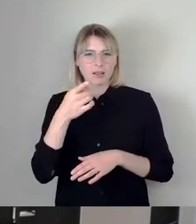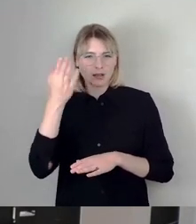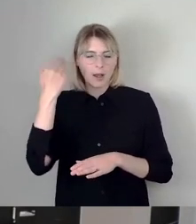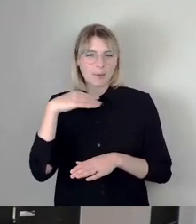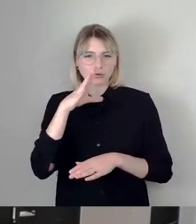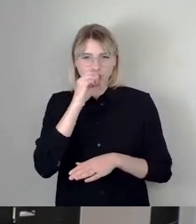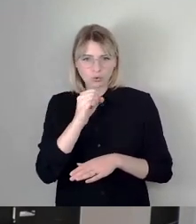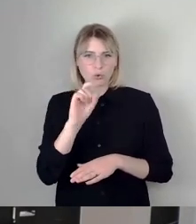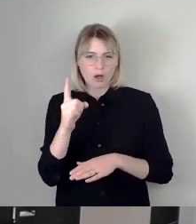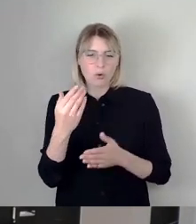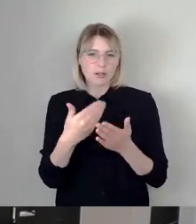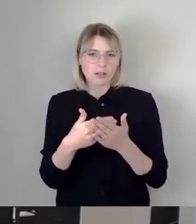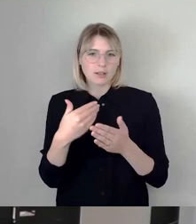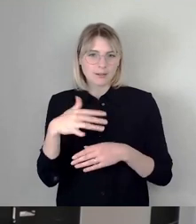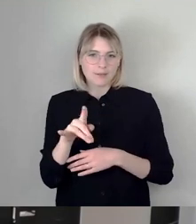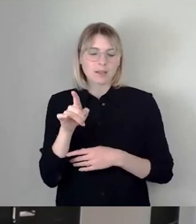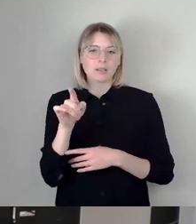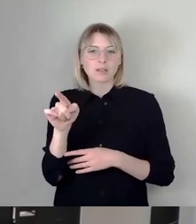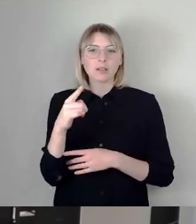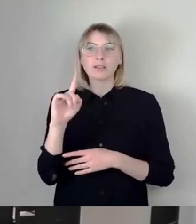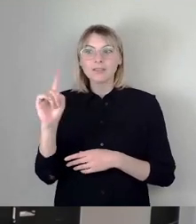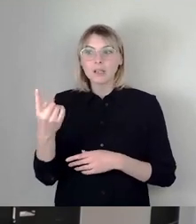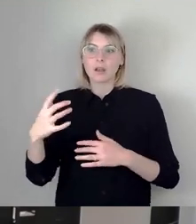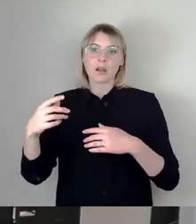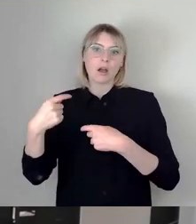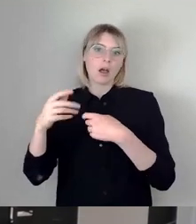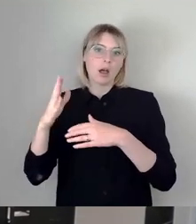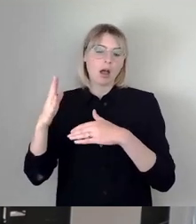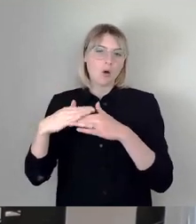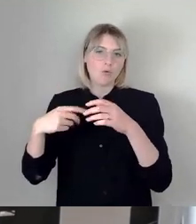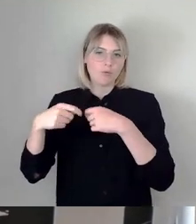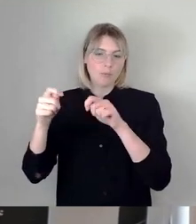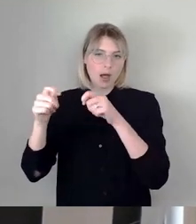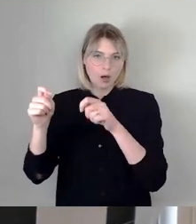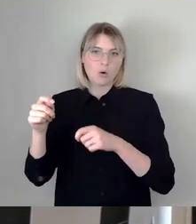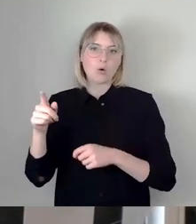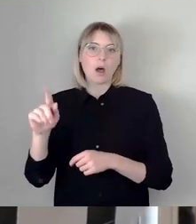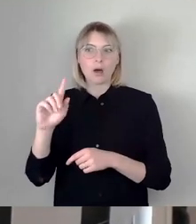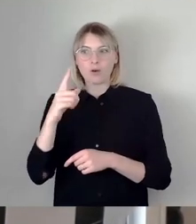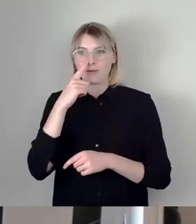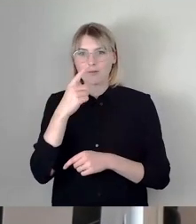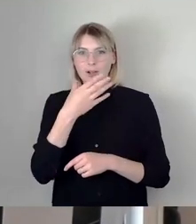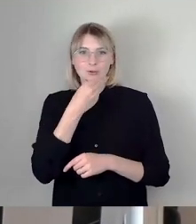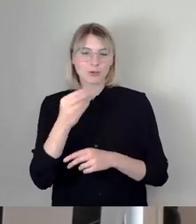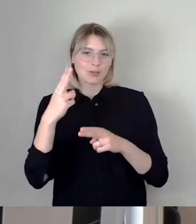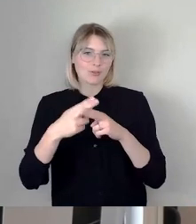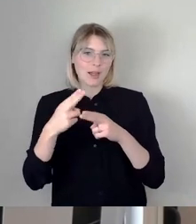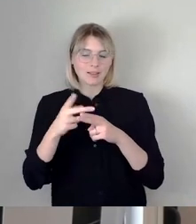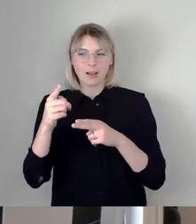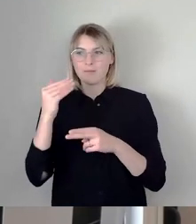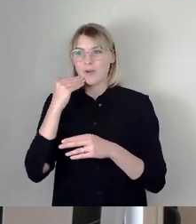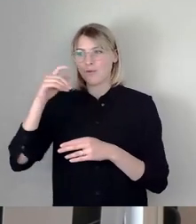dort wieder errichtet werden kann. Ich denke mal, das wird sicher gerade so bei Schirmwetter am Wochenende für unsere Bewohner dort eine nette